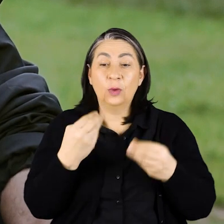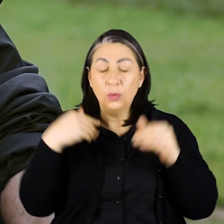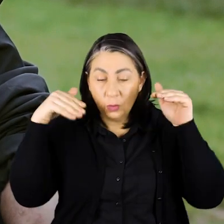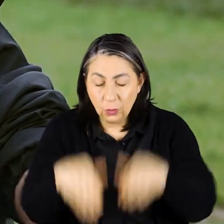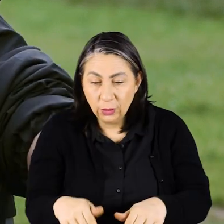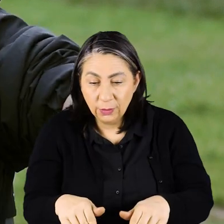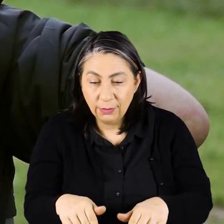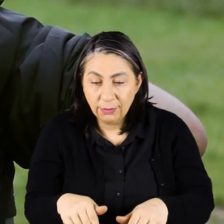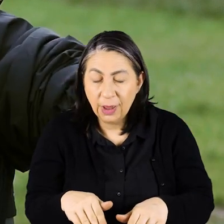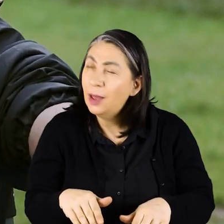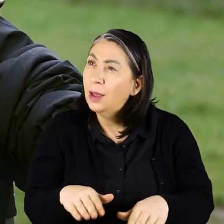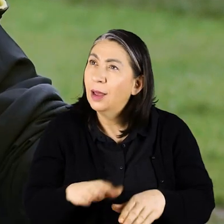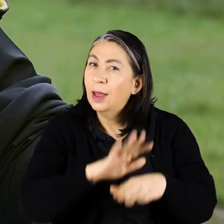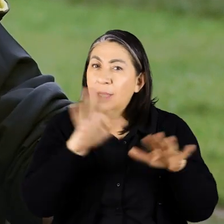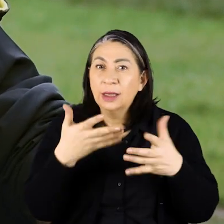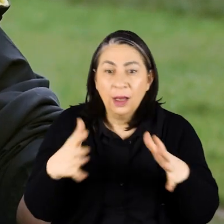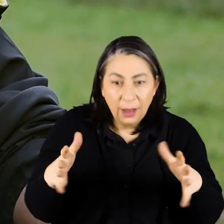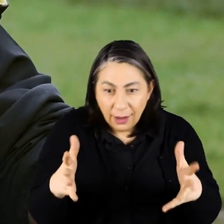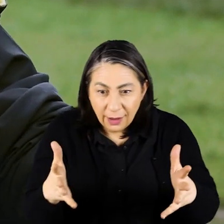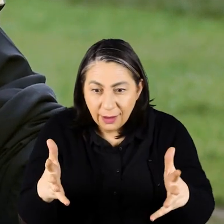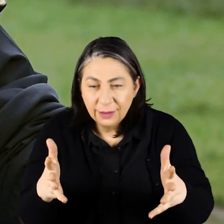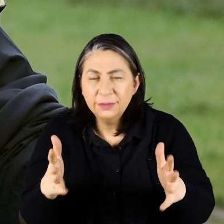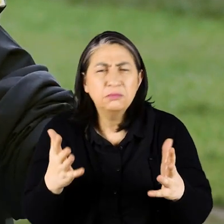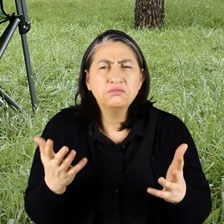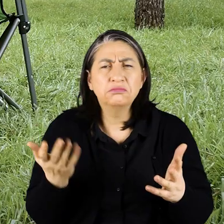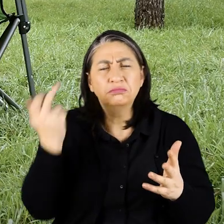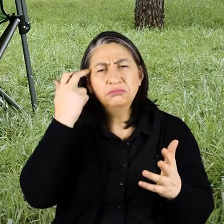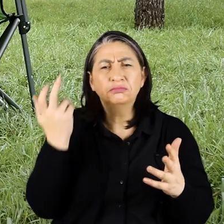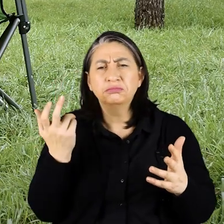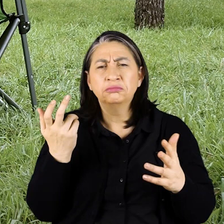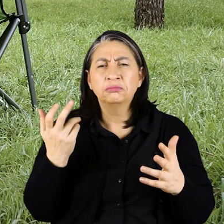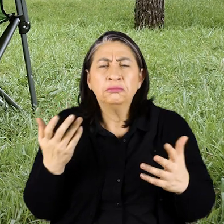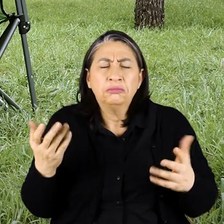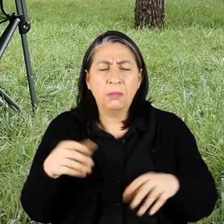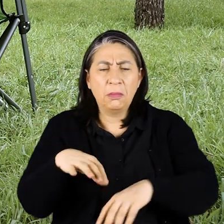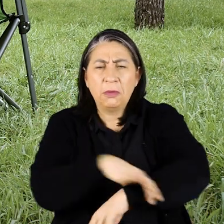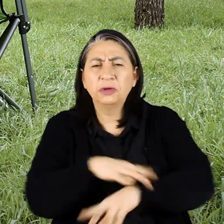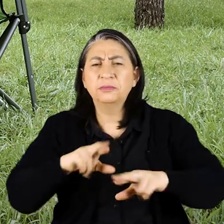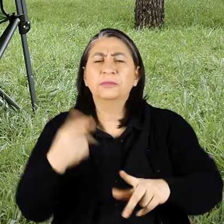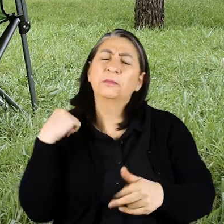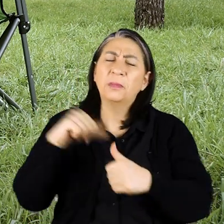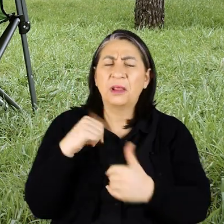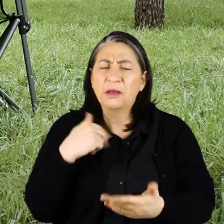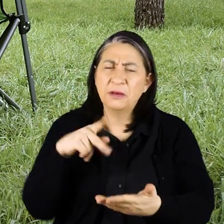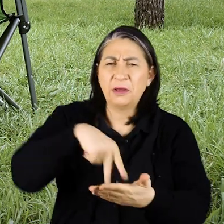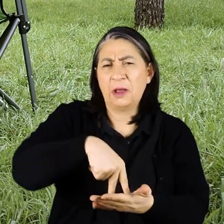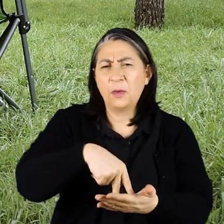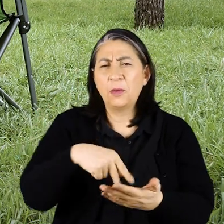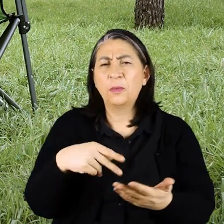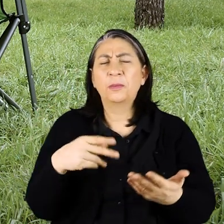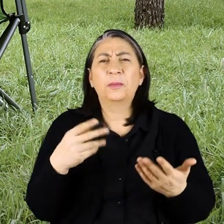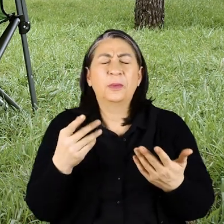düşüyordum yere İşte herkes böyle heyecanlanıyor bir şey oldu falan Bir şey hissetmiyorum tabii vuruyorum İşte protez kırılıyor ben tekrar kalkıyorum falan Evet